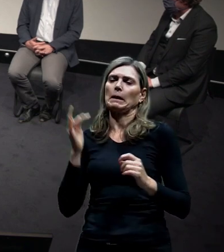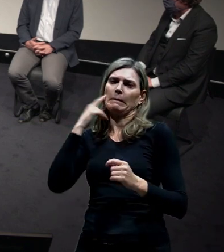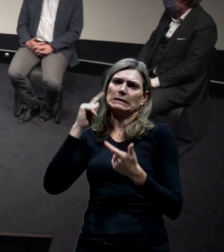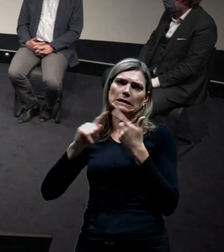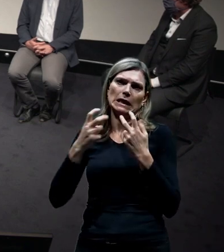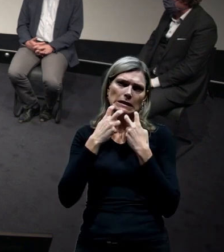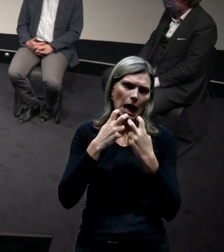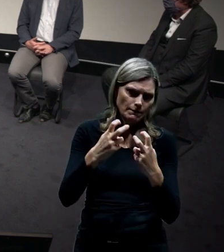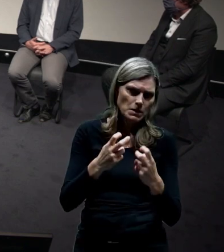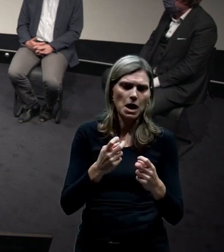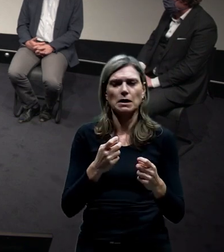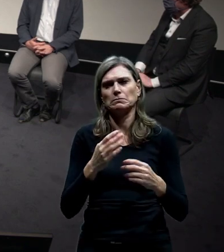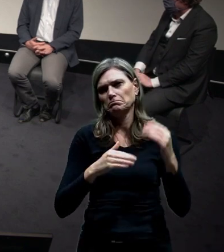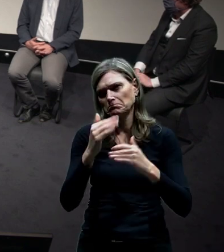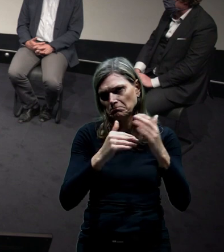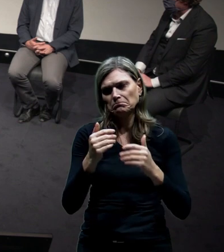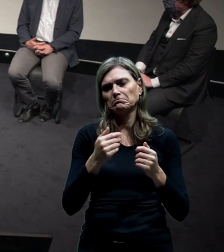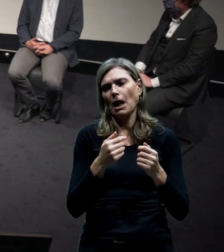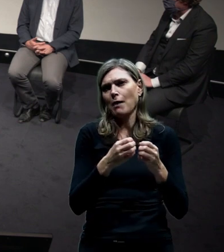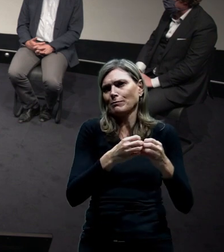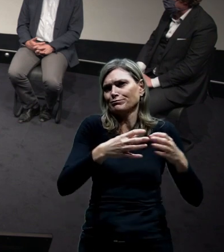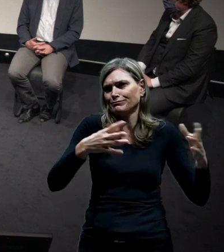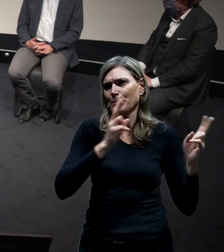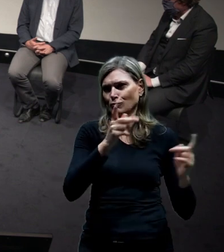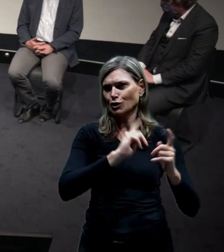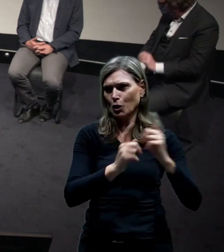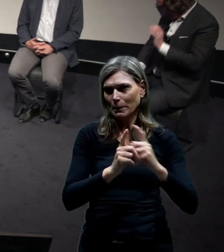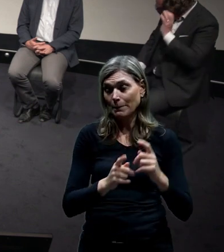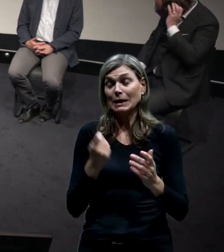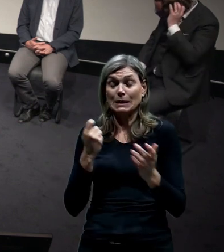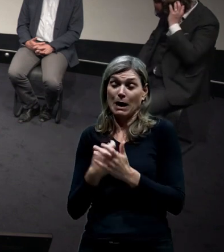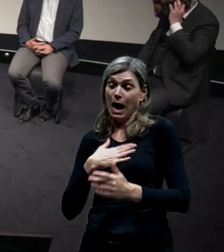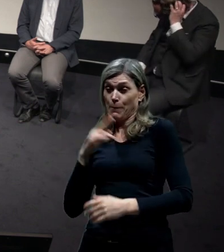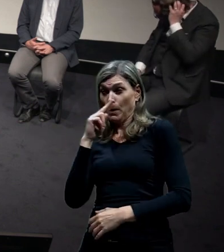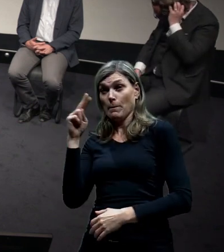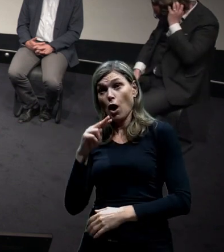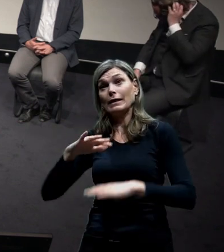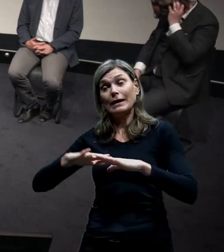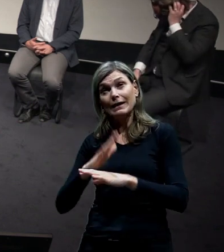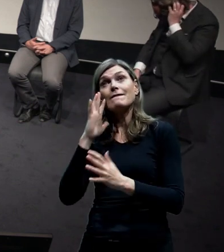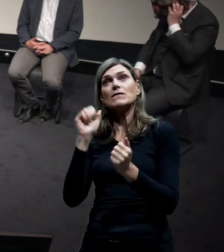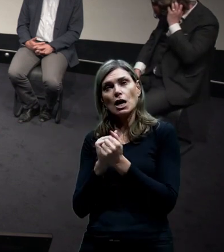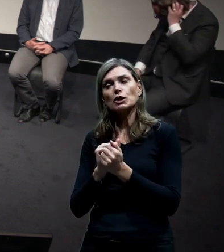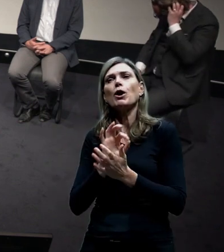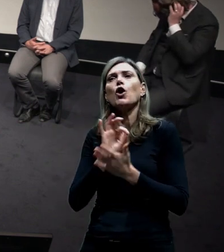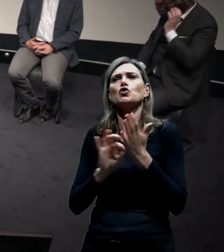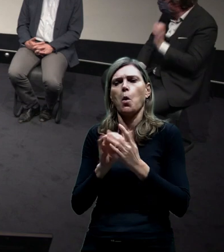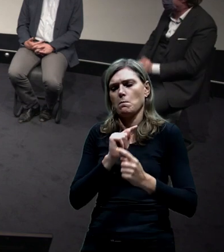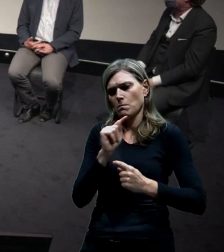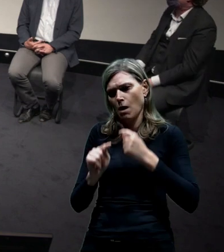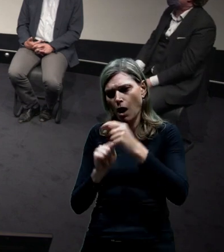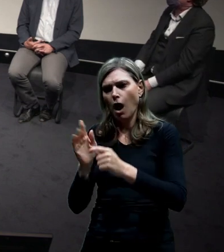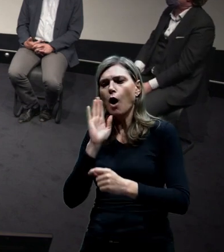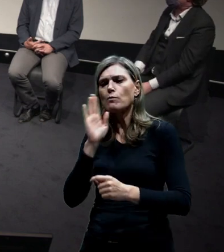protahovat dál a podobně, tak jako je tady určitě šance, že ta doba přinese nějakou změnu v